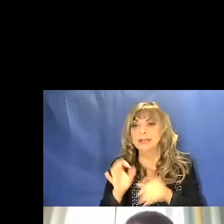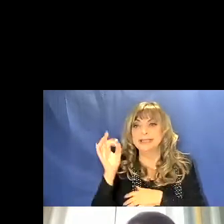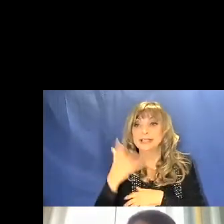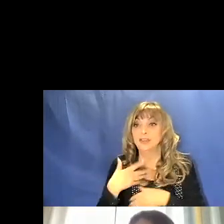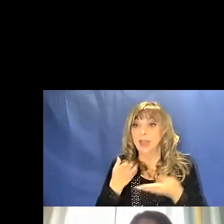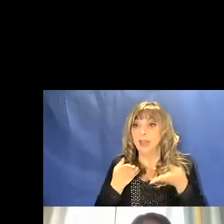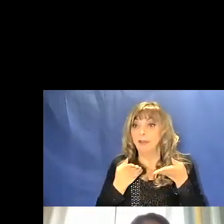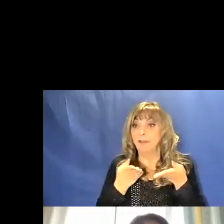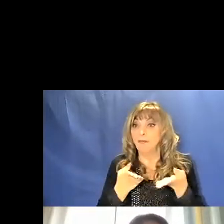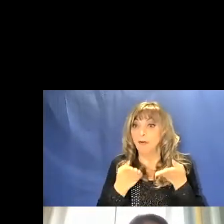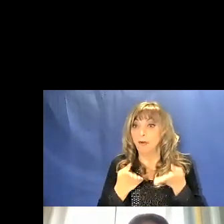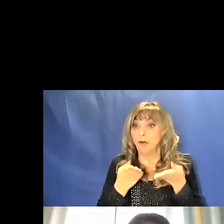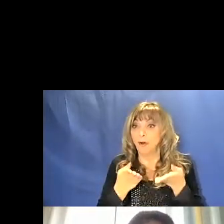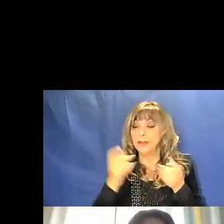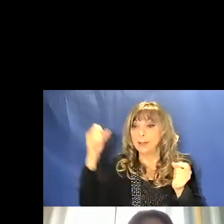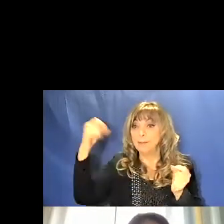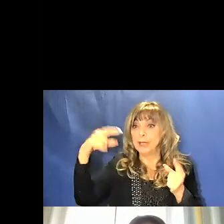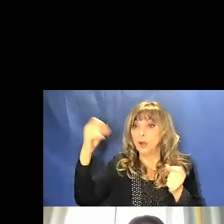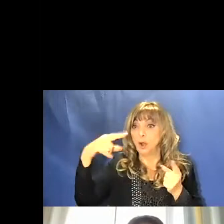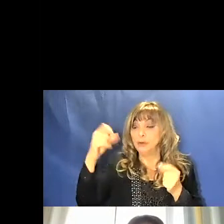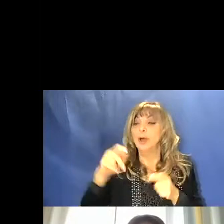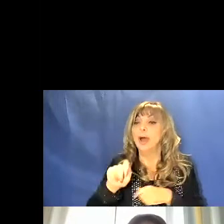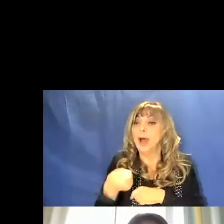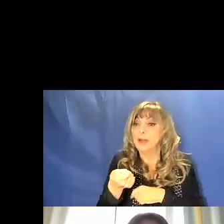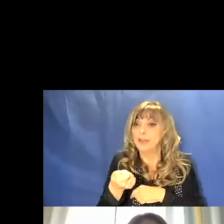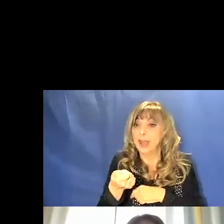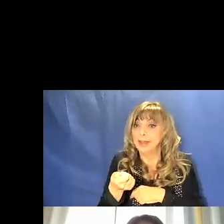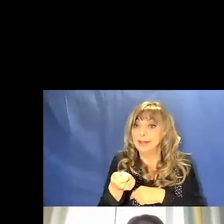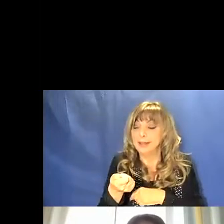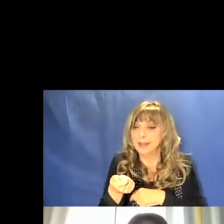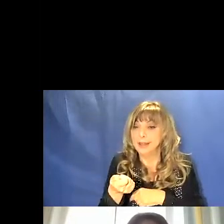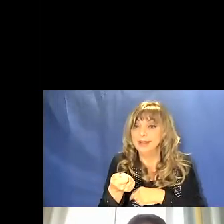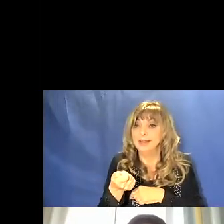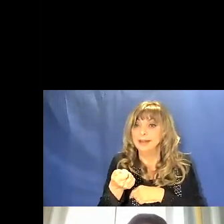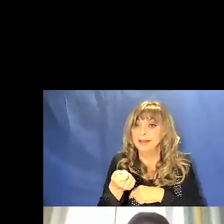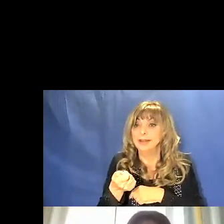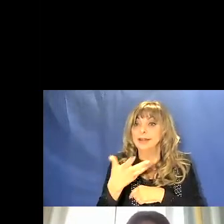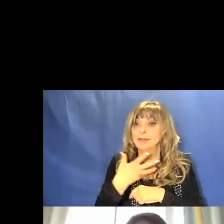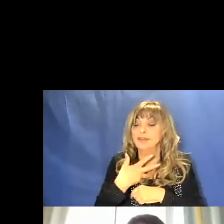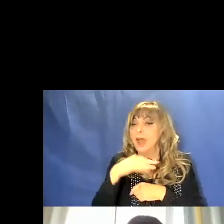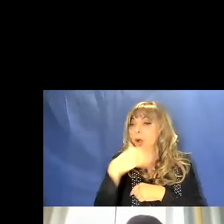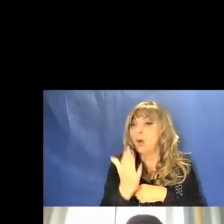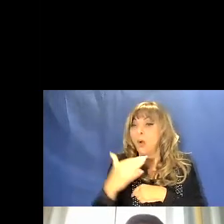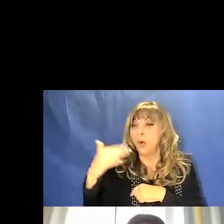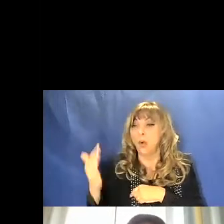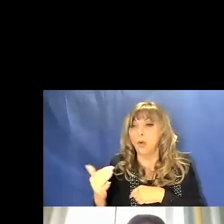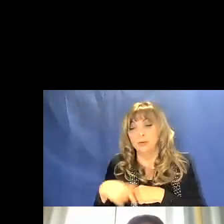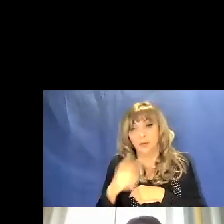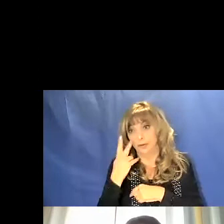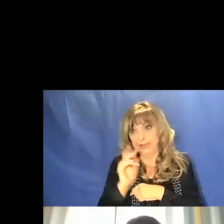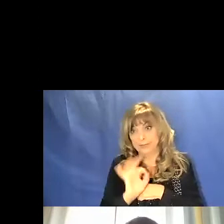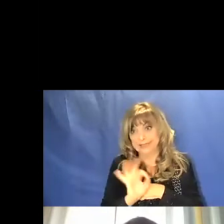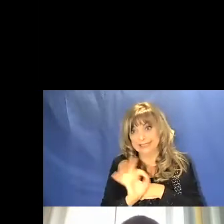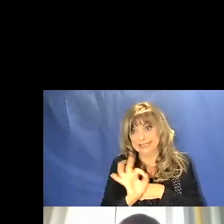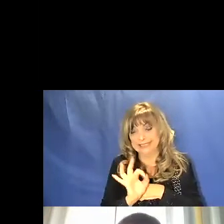forno a microonde, quando lo accendete, questo forno spara delle onde che non vediamo, ma